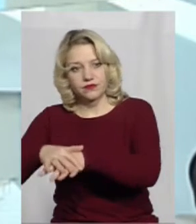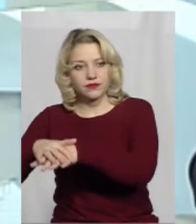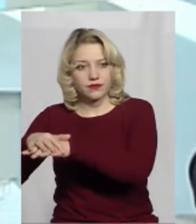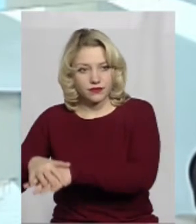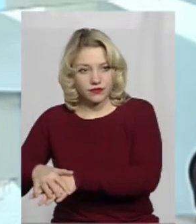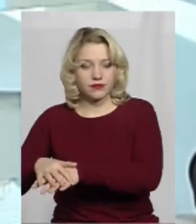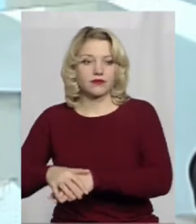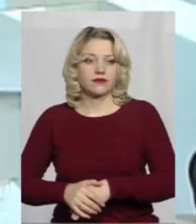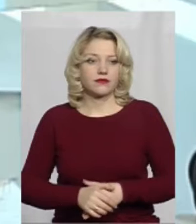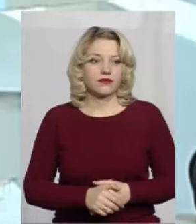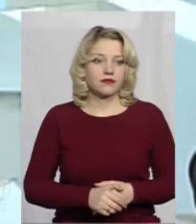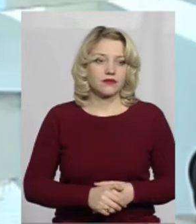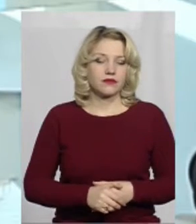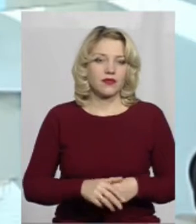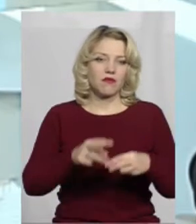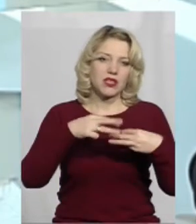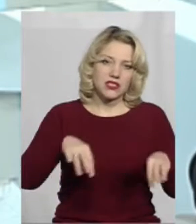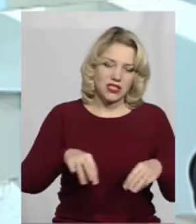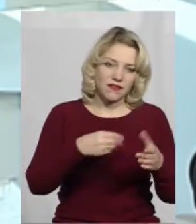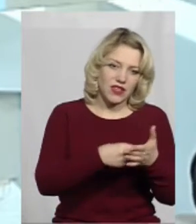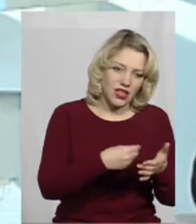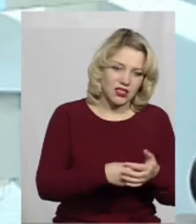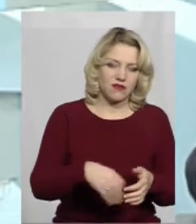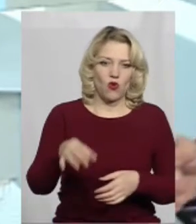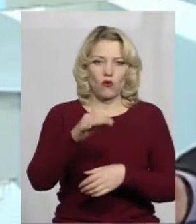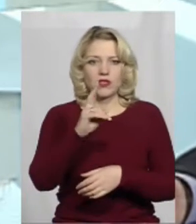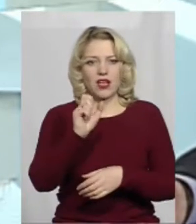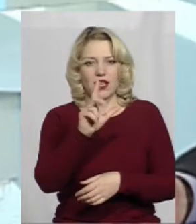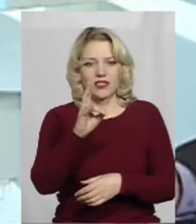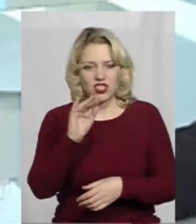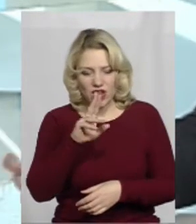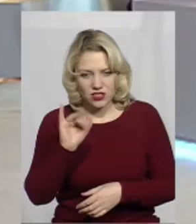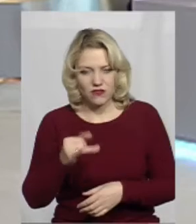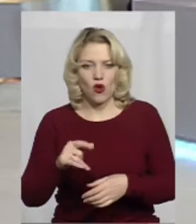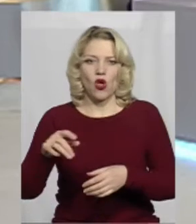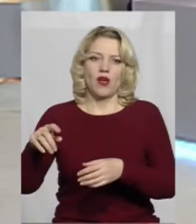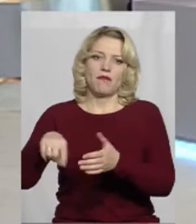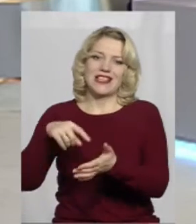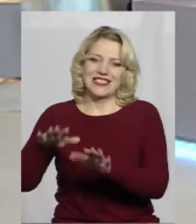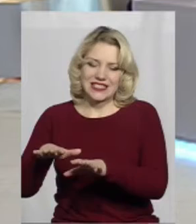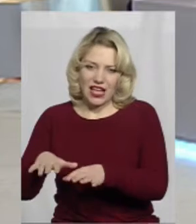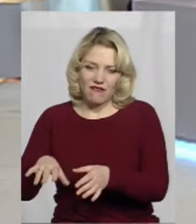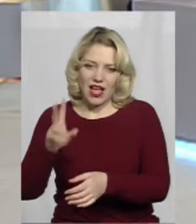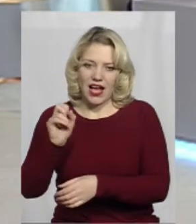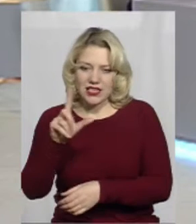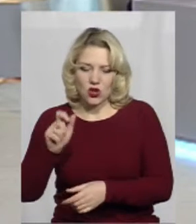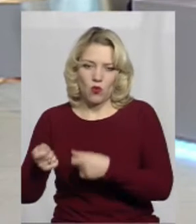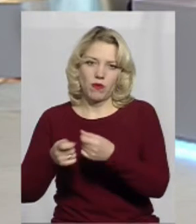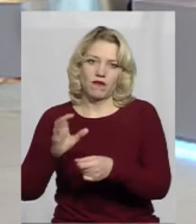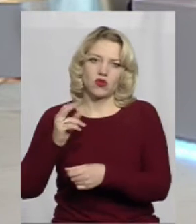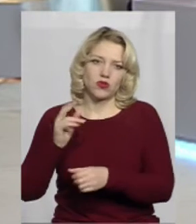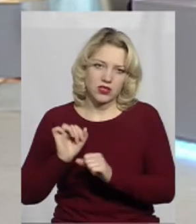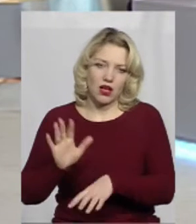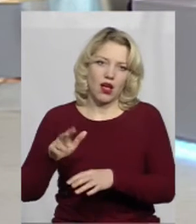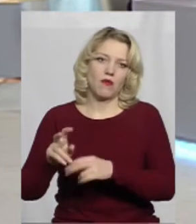скажімо так, Міністерства фінансів, обласне казначейство, місцеве казначейство, управління соціального захисту, і потім вже доходять до